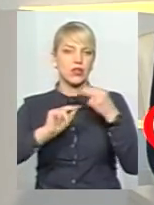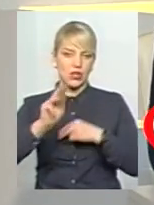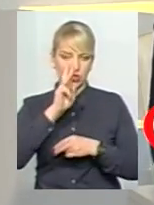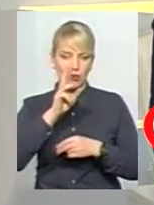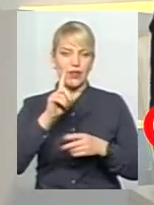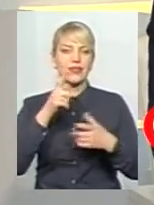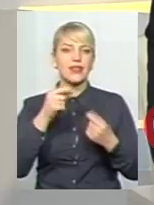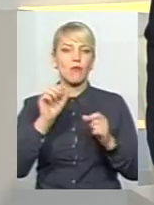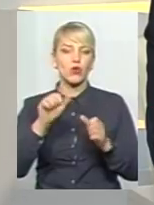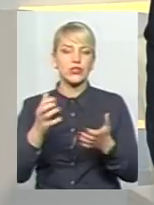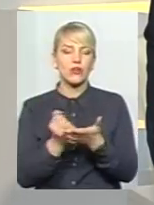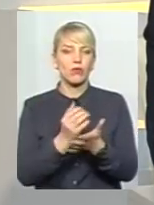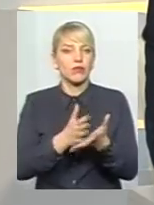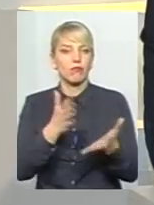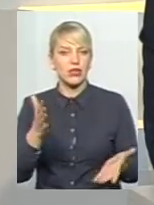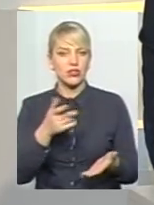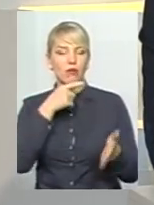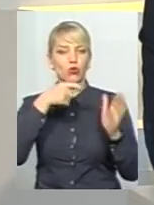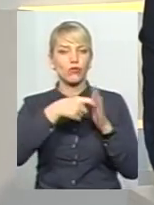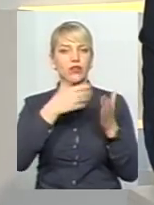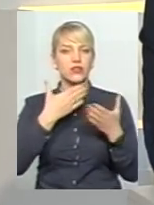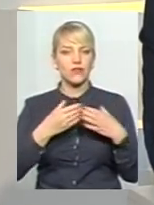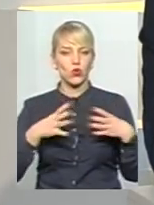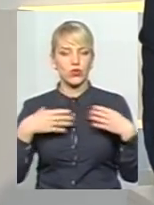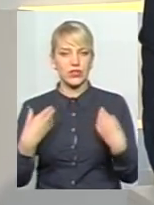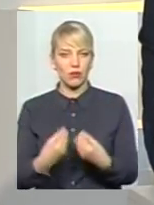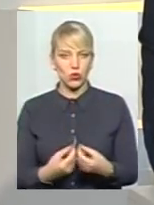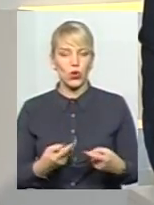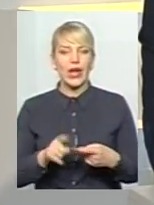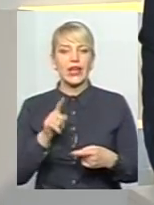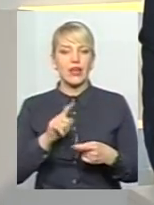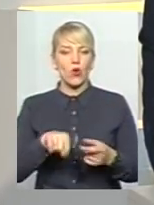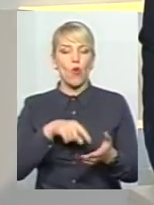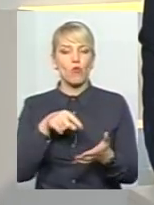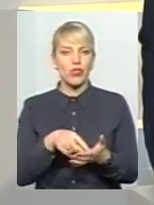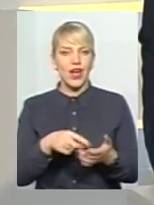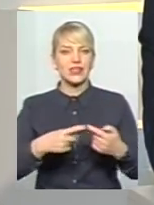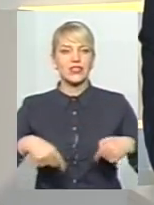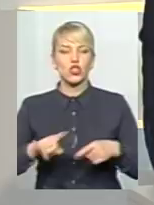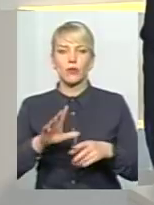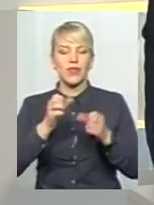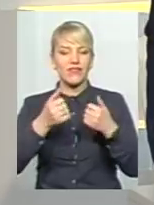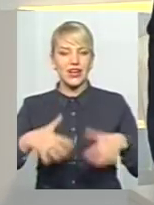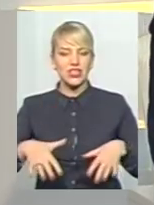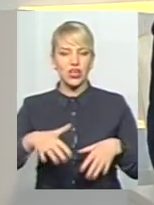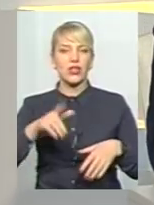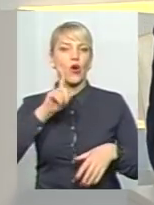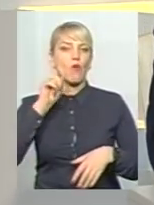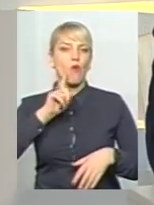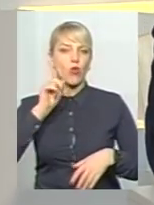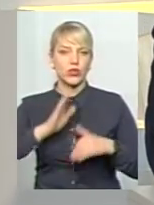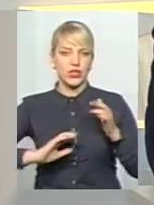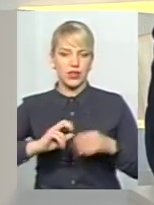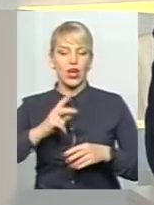свою сім'ю. В комунальній сфері ми запобіжниками такими, аби не втрачати переважно молоді кадри, розглядаємо